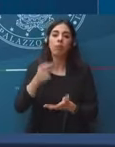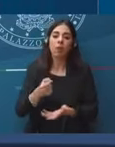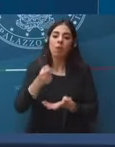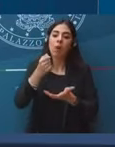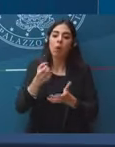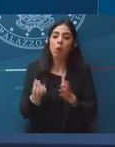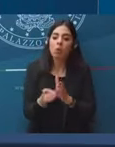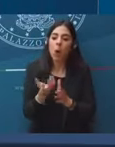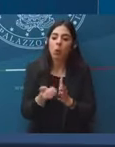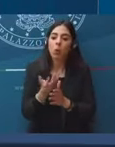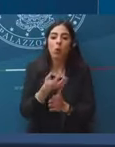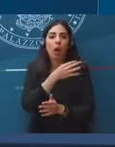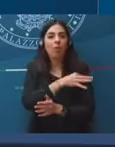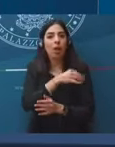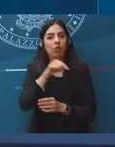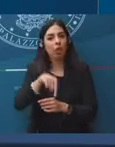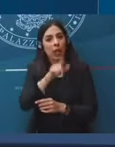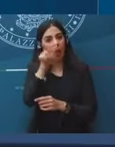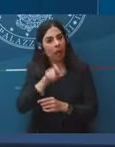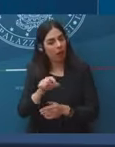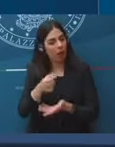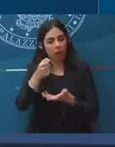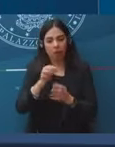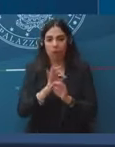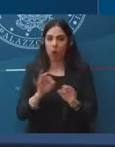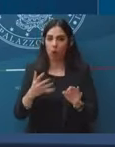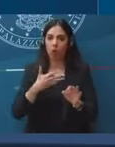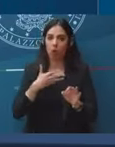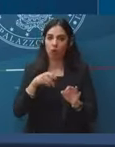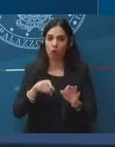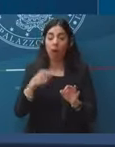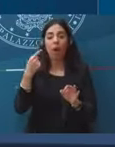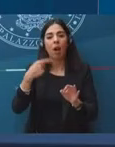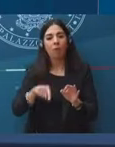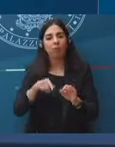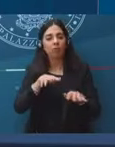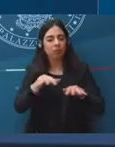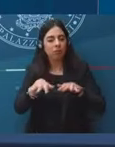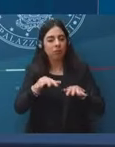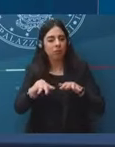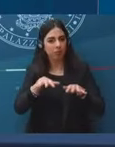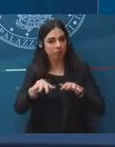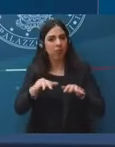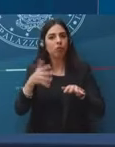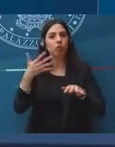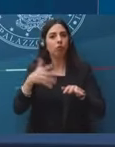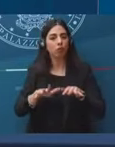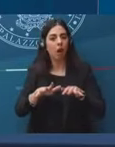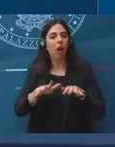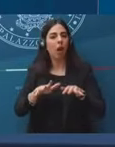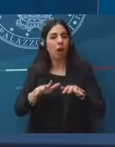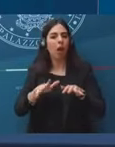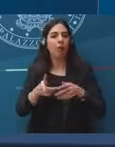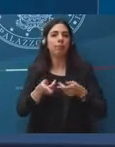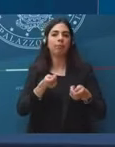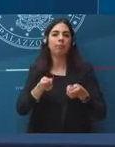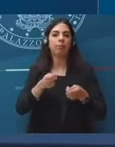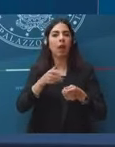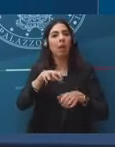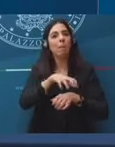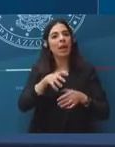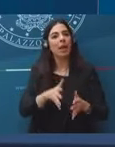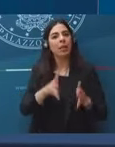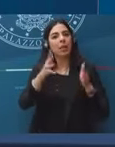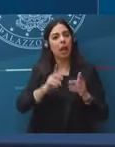vaccini in Italia. E questo è una linea d'azione seguita dal Ministero dello Sviluppo Economico.